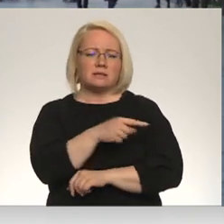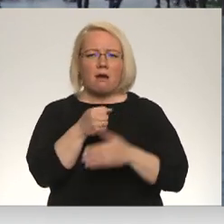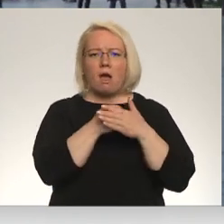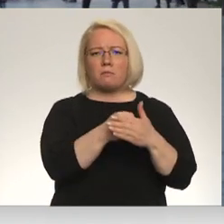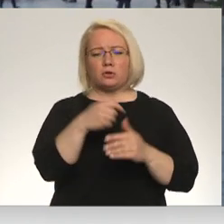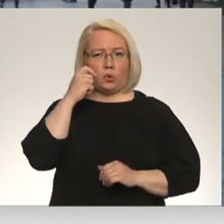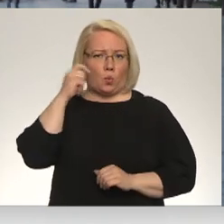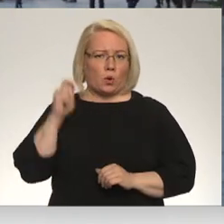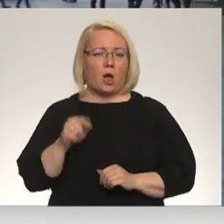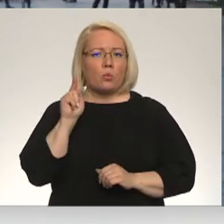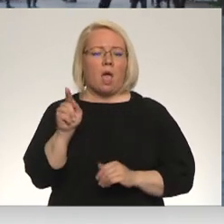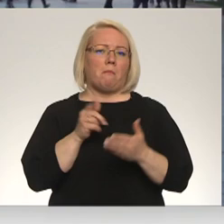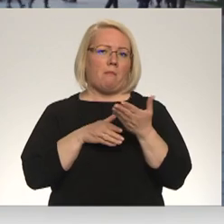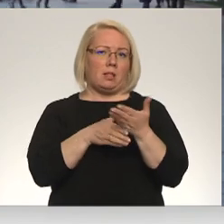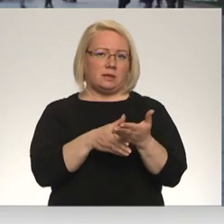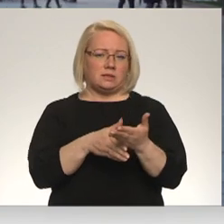Ukrainu un tai palīdzēt.